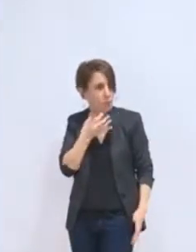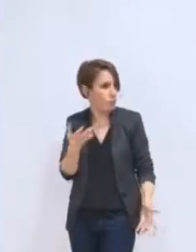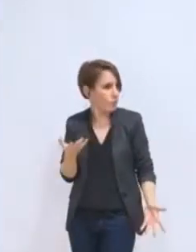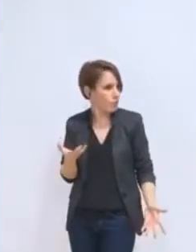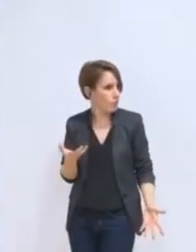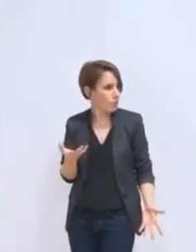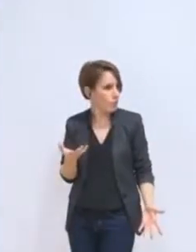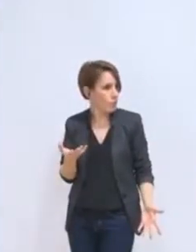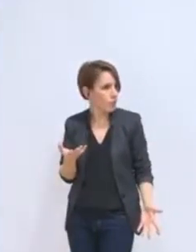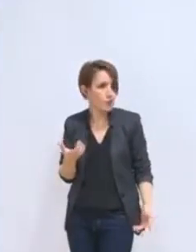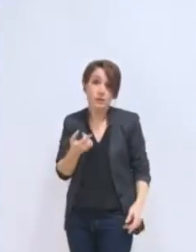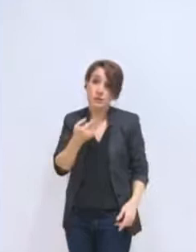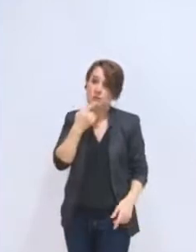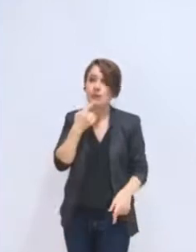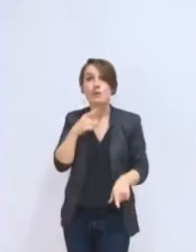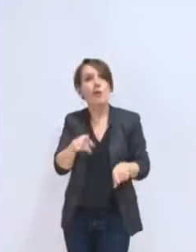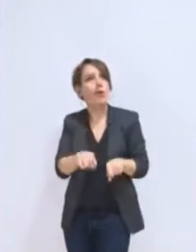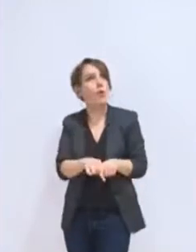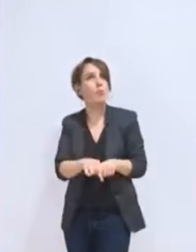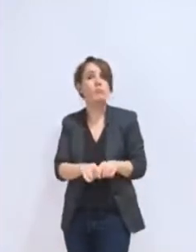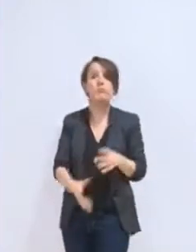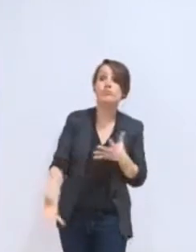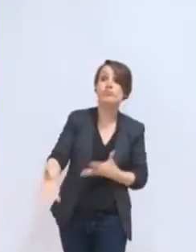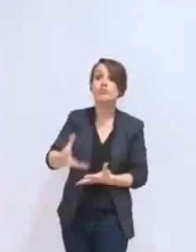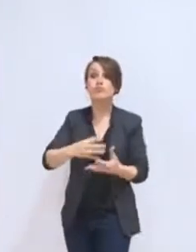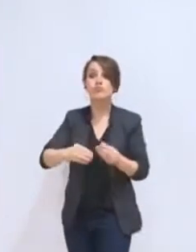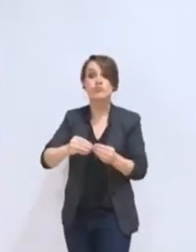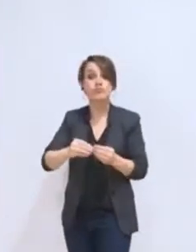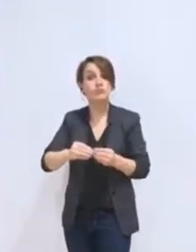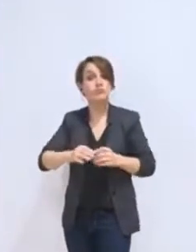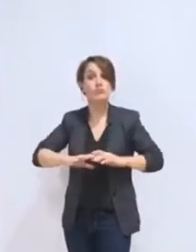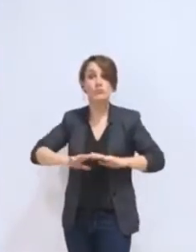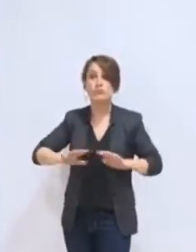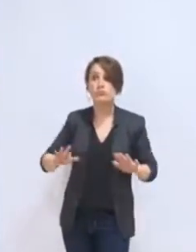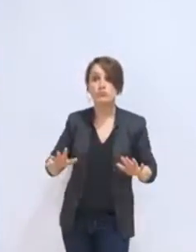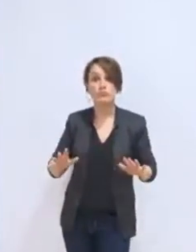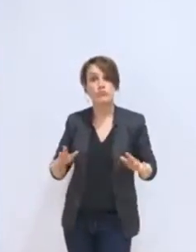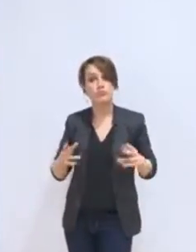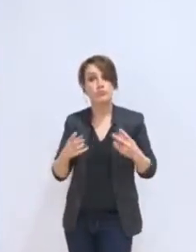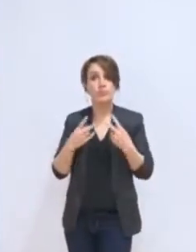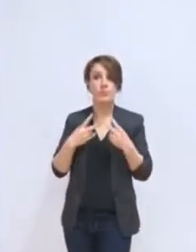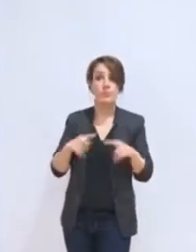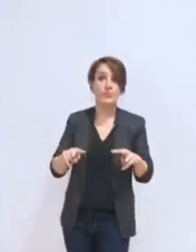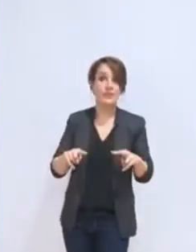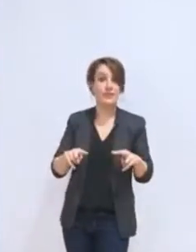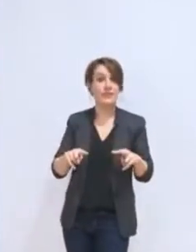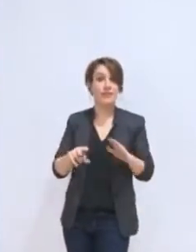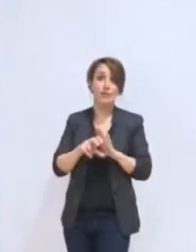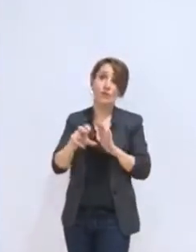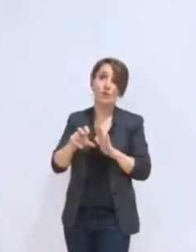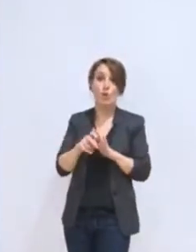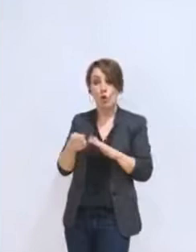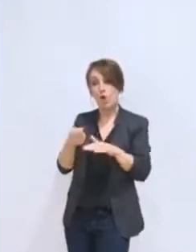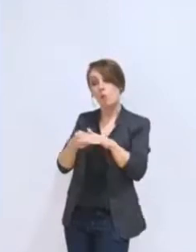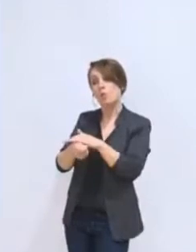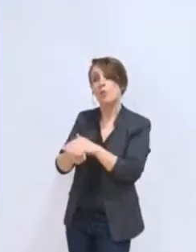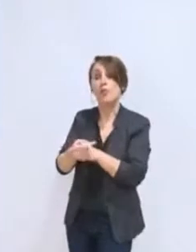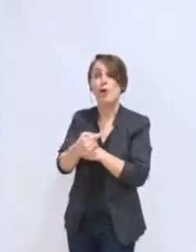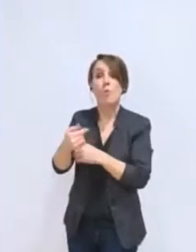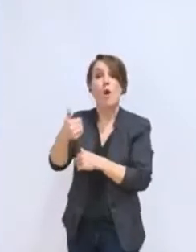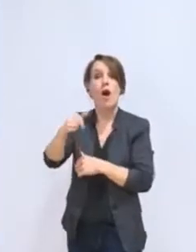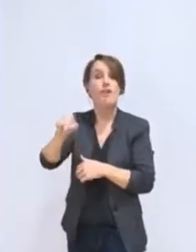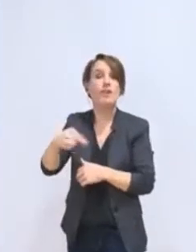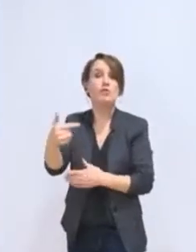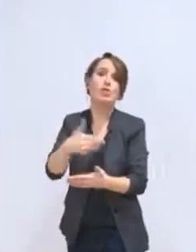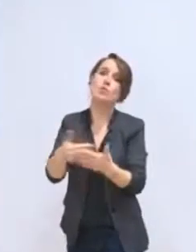nous faites croire de cette façon-là que finalement l'intervention de la ville ne baisserait que de 600 000 euros au lieu de 1 million. La réalité,